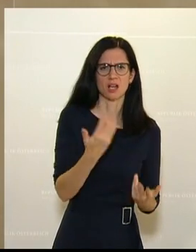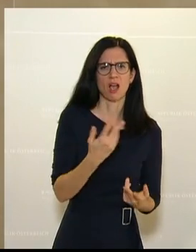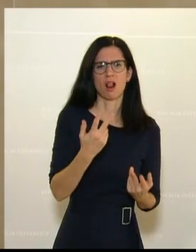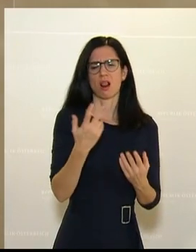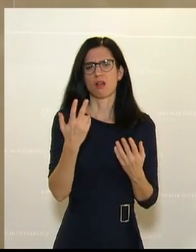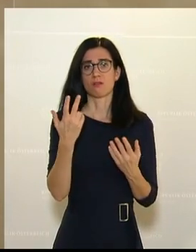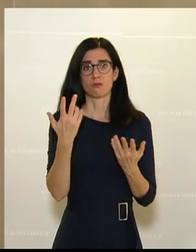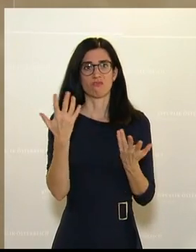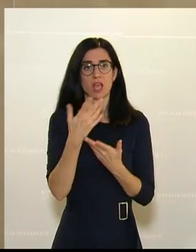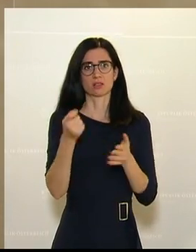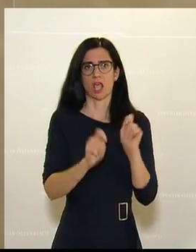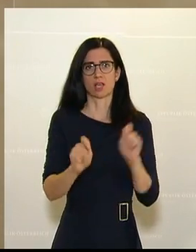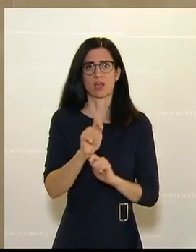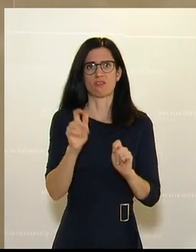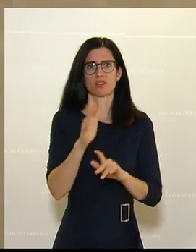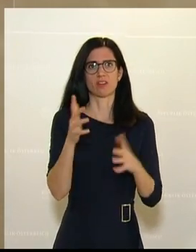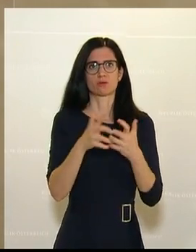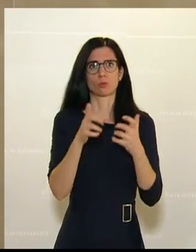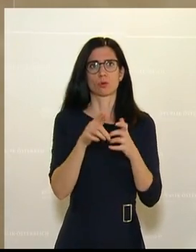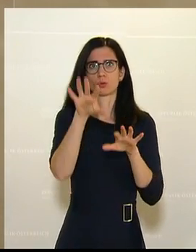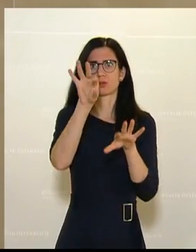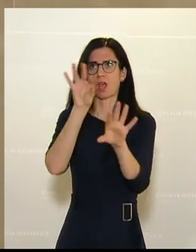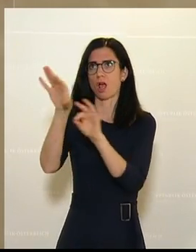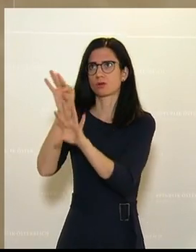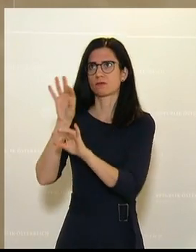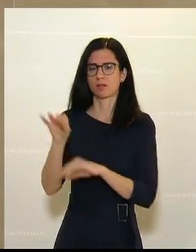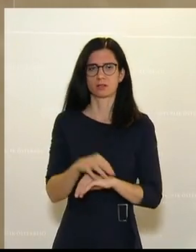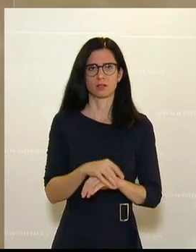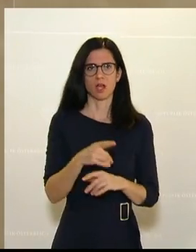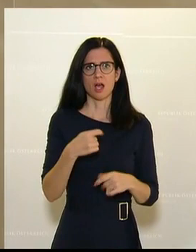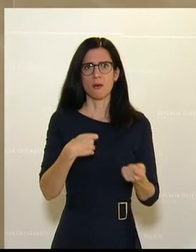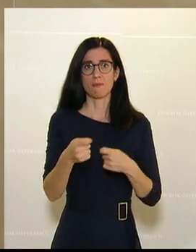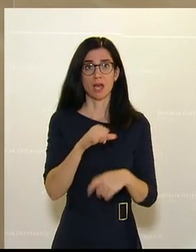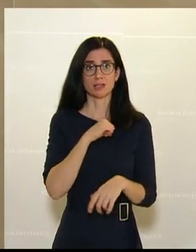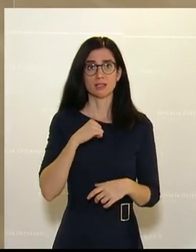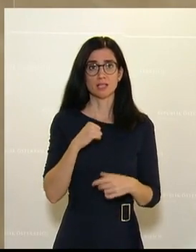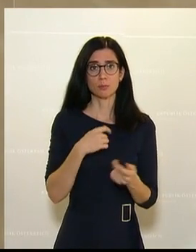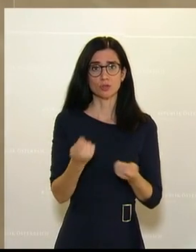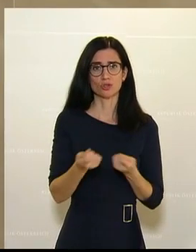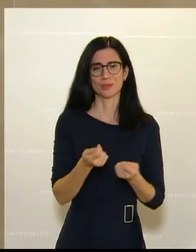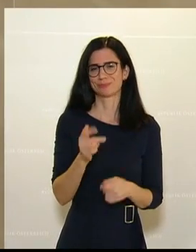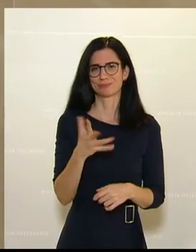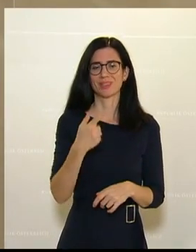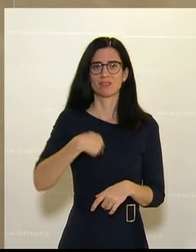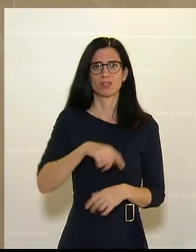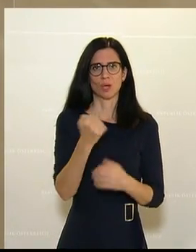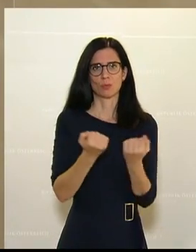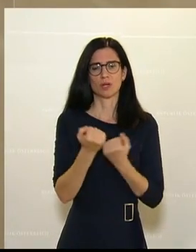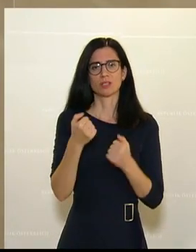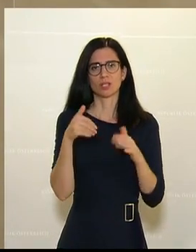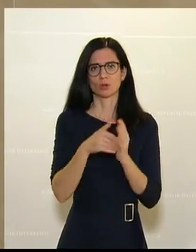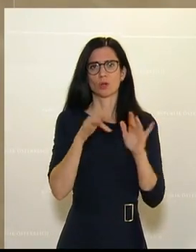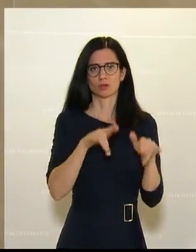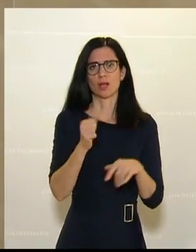welchem Produkt sie im Regal greifen. Und das ist zu wenig zu sagen, das wird der Markt schon selber richten. Da haben wir auch in der Politik noch einige